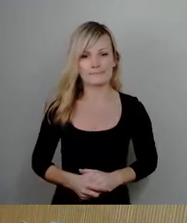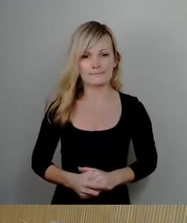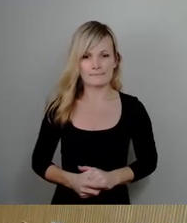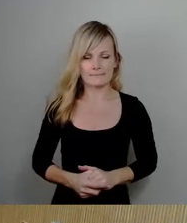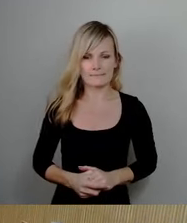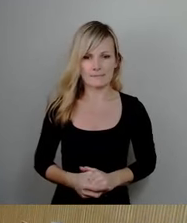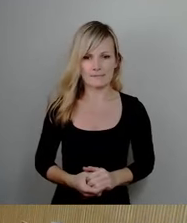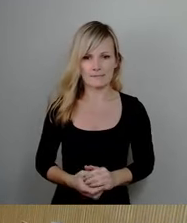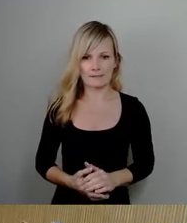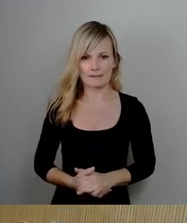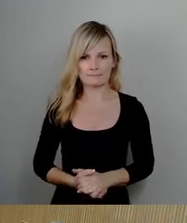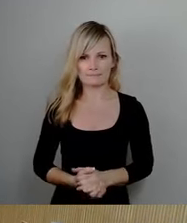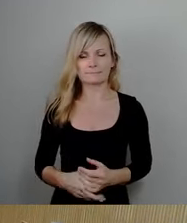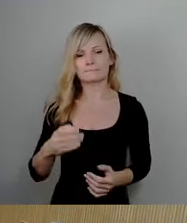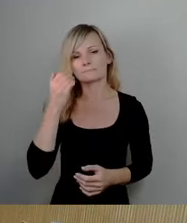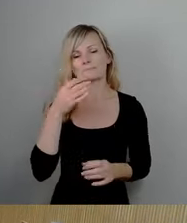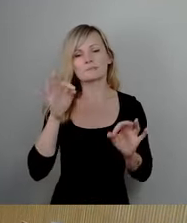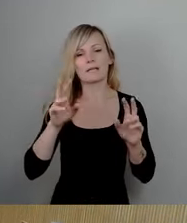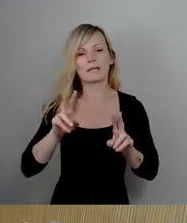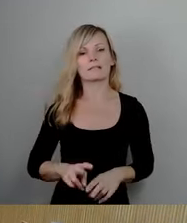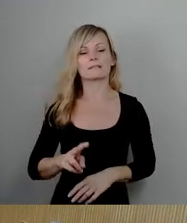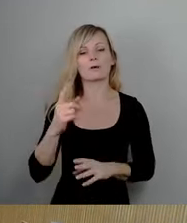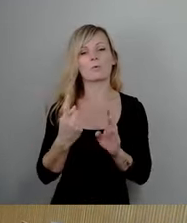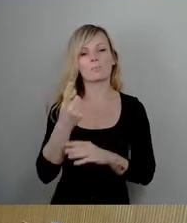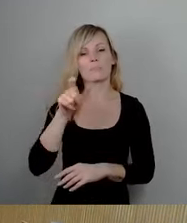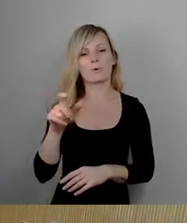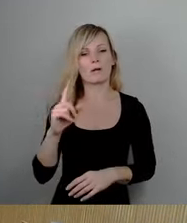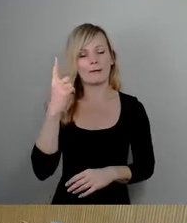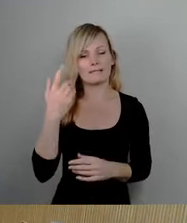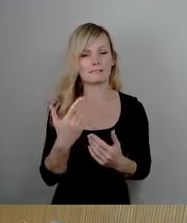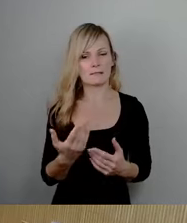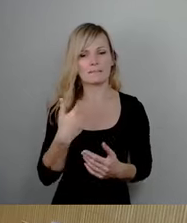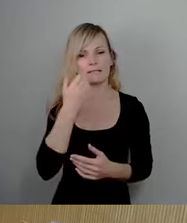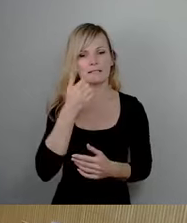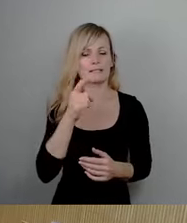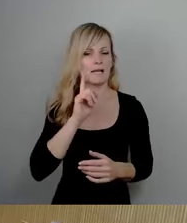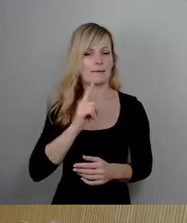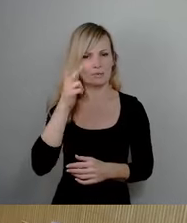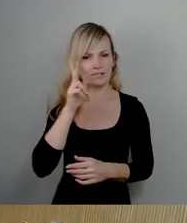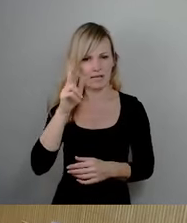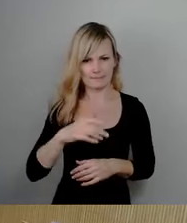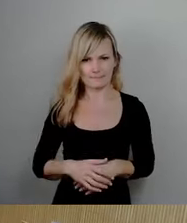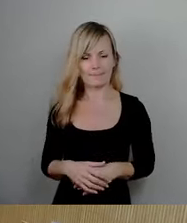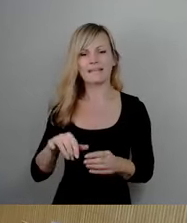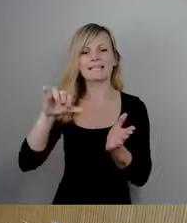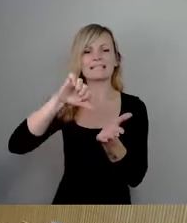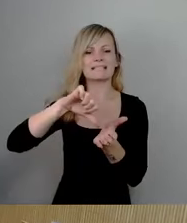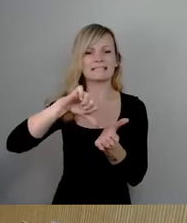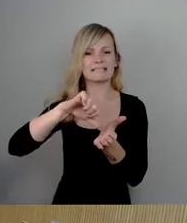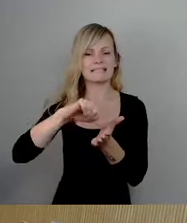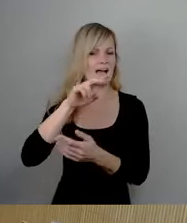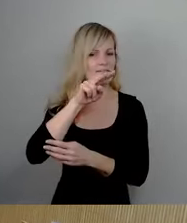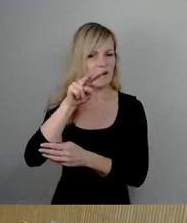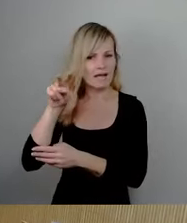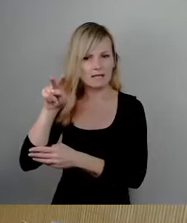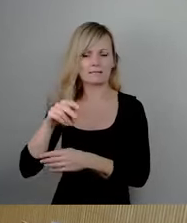Herr Oberbürgermeister, meine Damen und Herren, die Citywache ist ja etwas, was auch schon länger in der